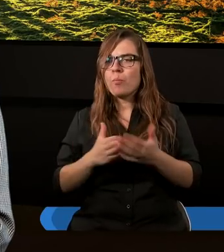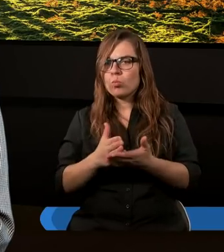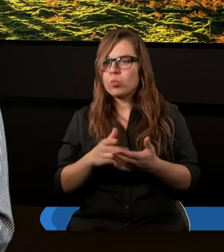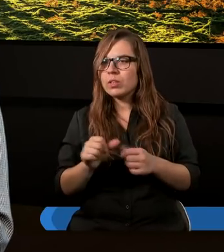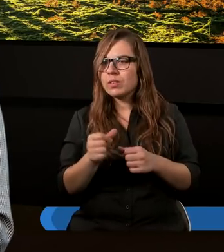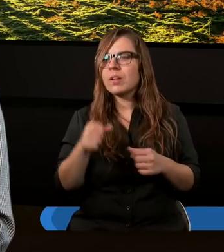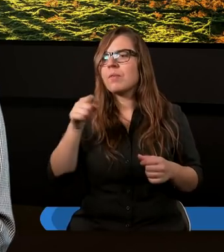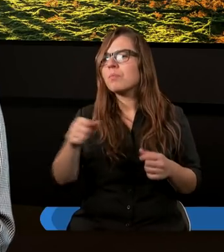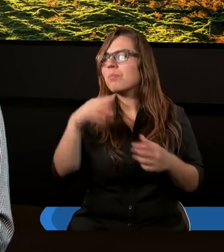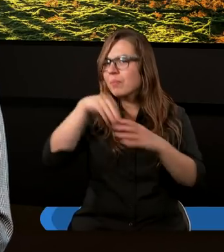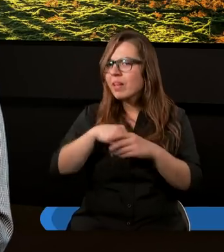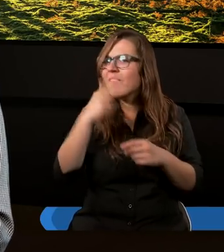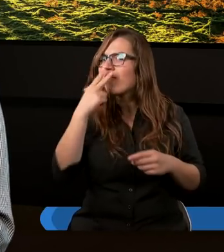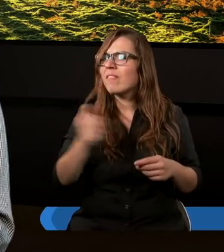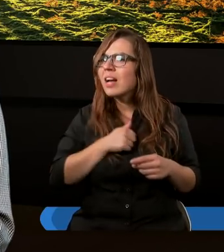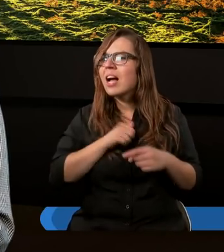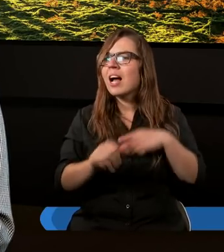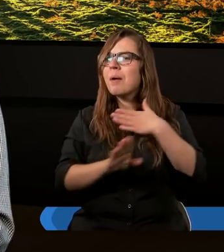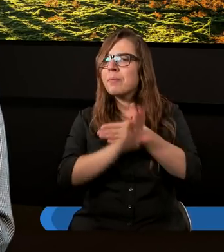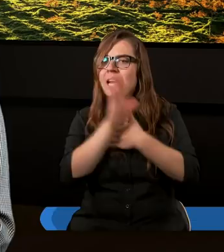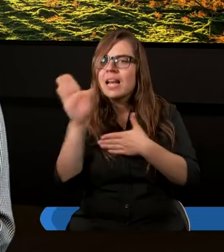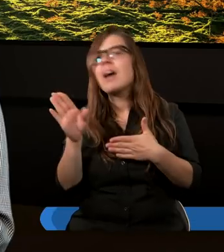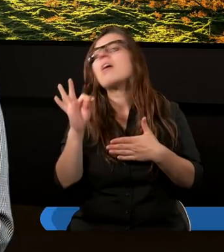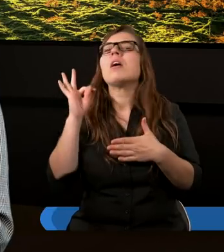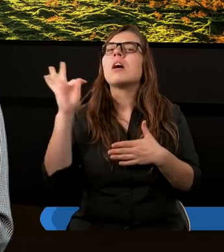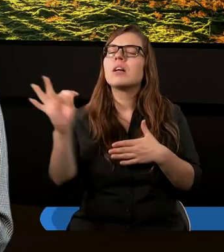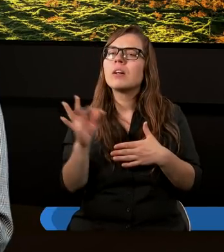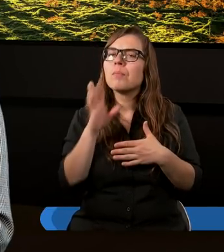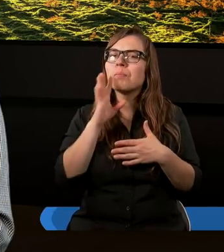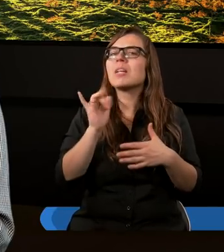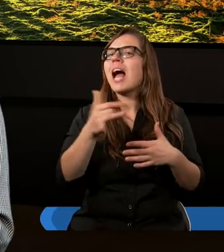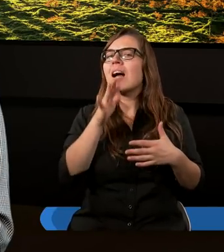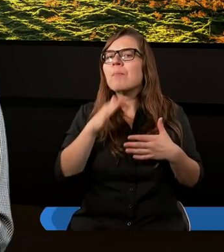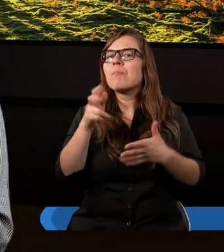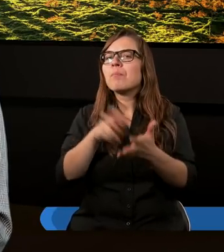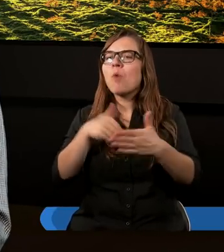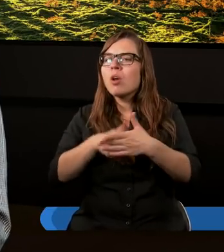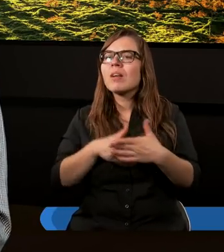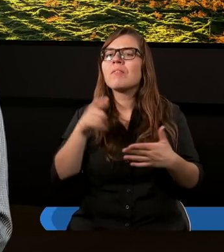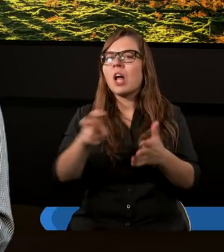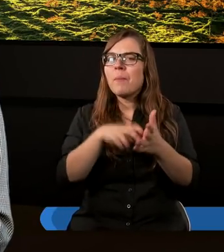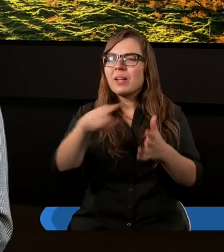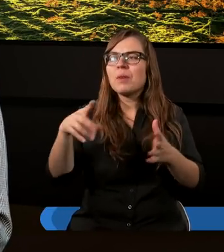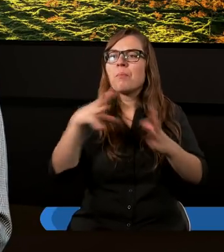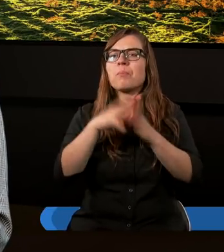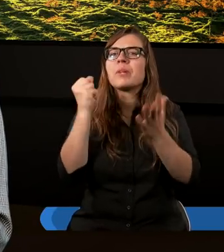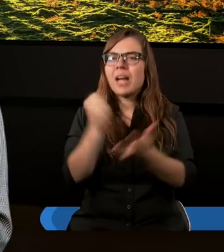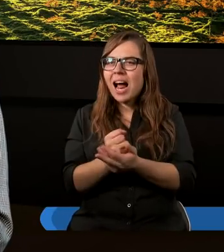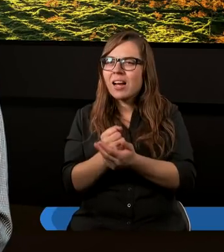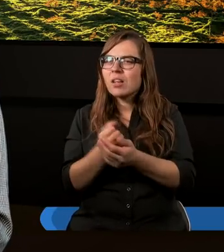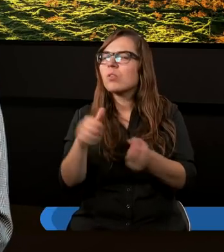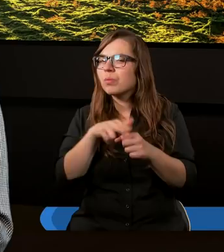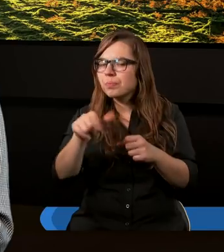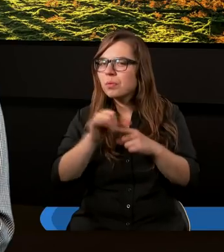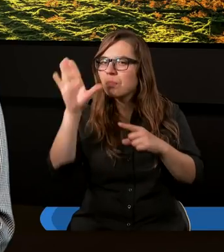Tutaj właśnie w tych tekstach wyraźnie jest przedstawione, że Izraelici postępowali wbrew tym przykazaniom, które dostali od